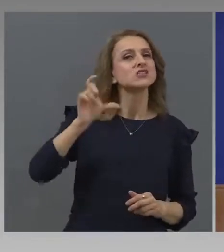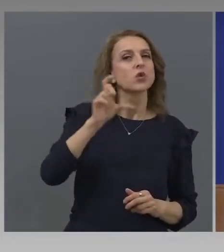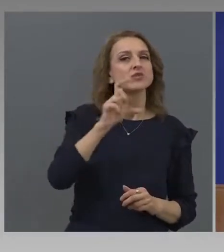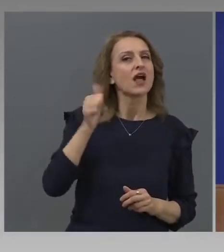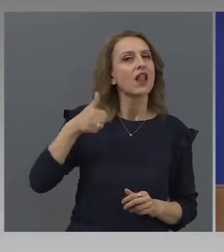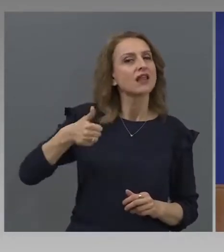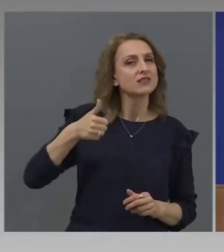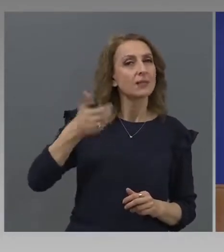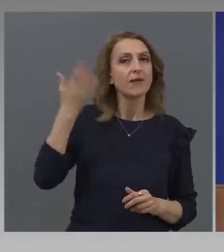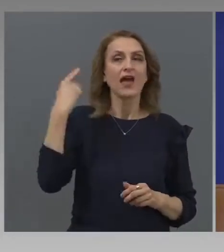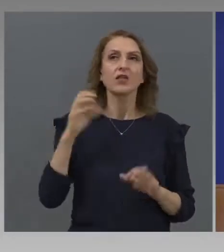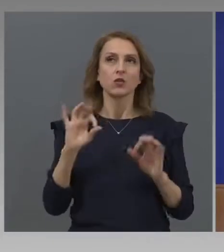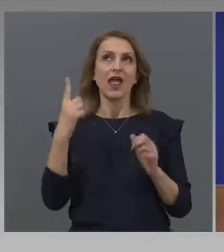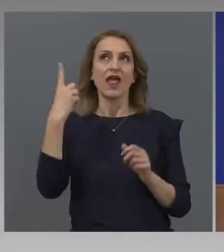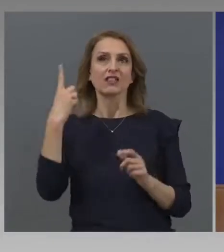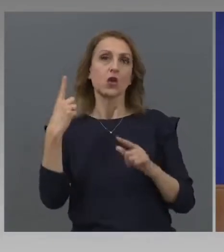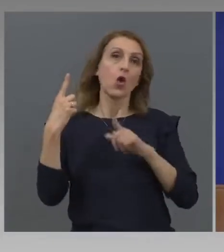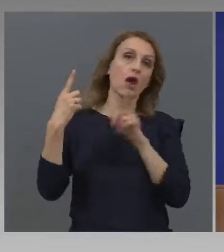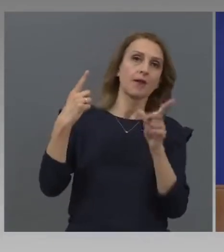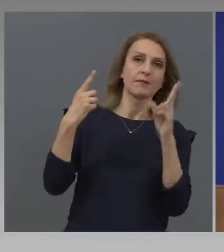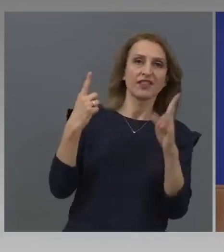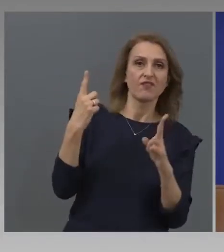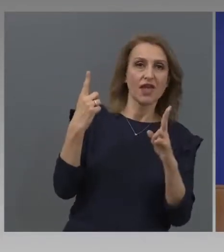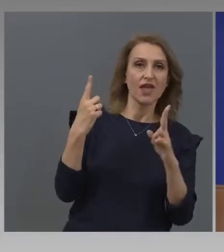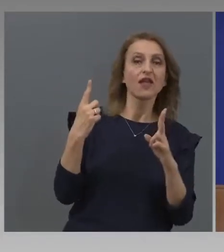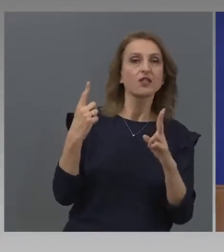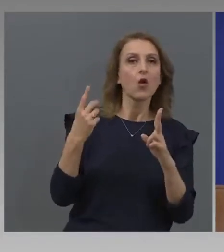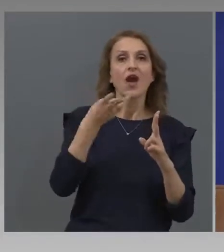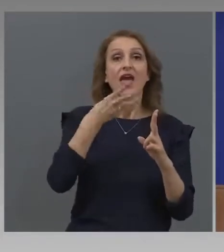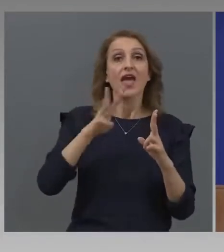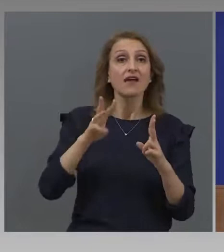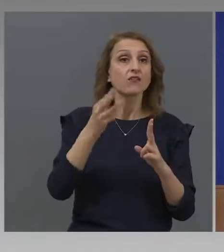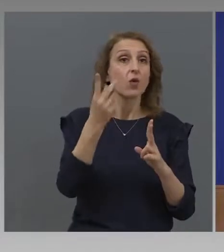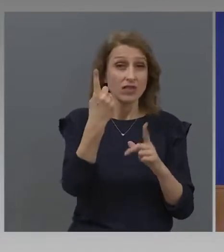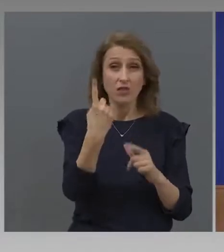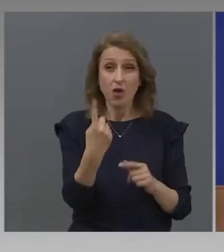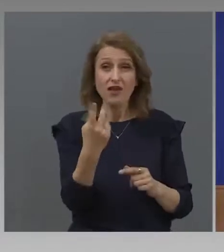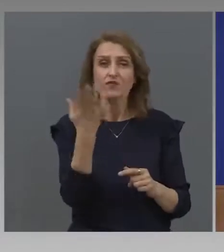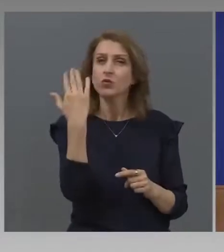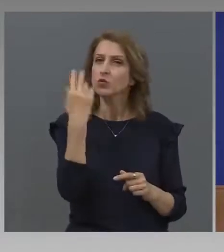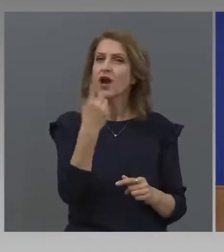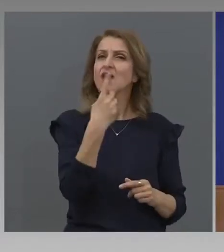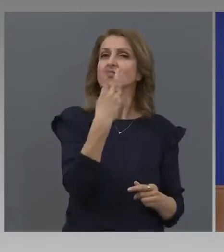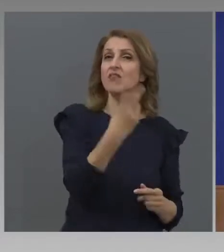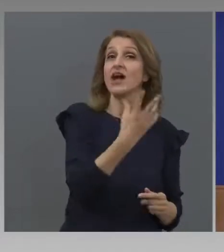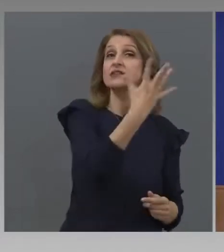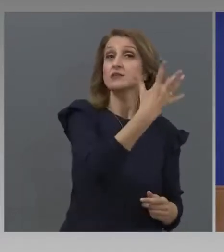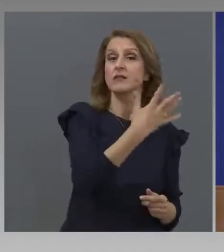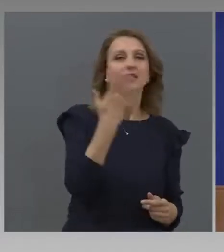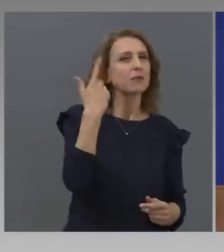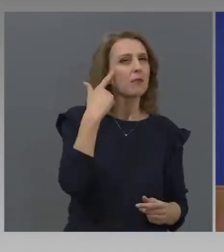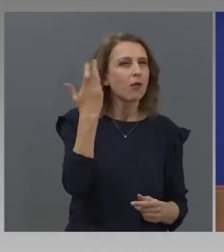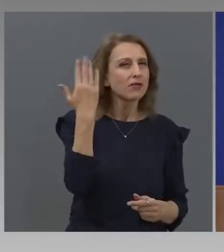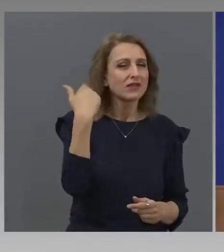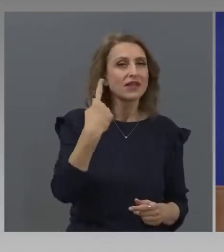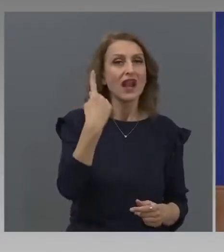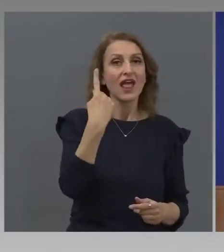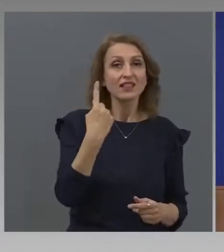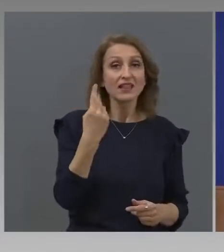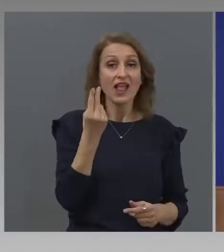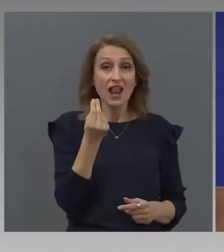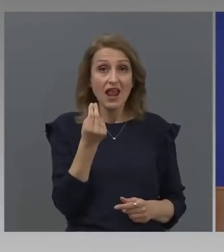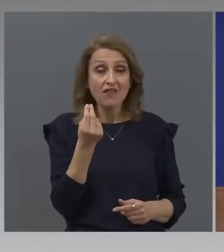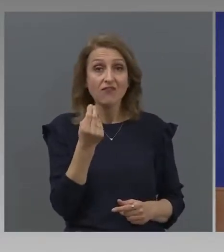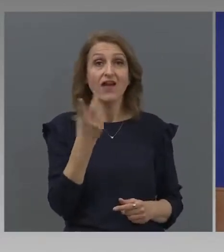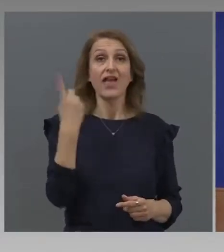курса е едно към две, само че еврото е 20 лева. 25 лева. Тогава беше лев, долар. Почна си го спомням.